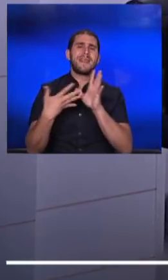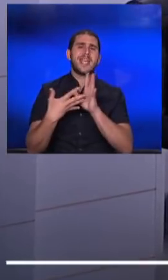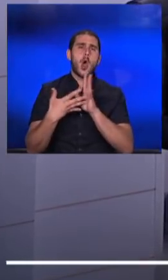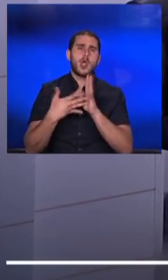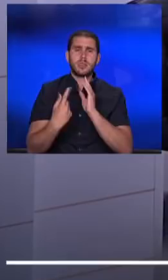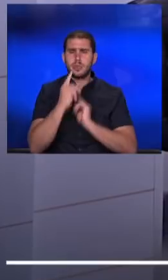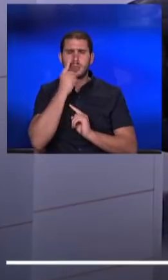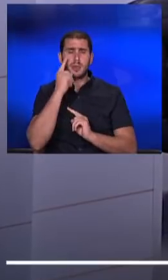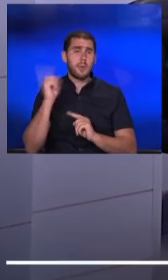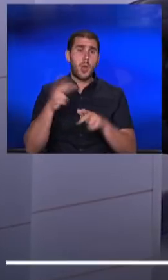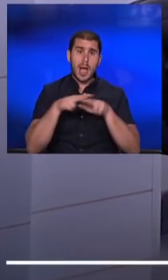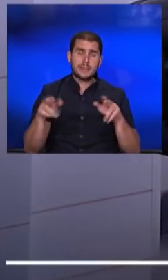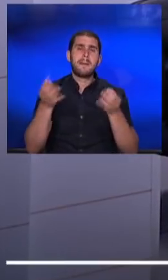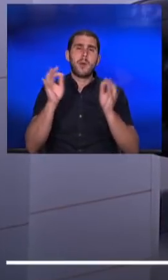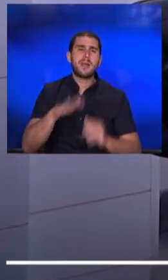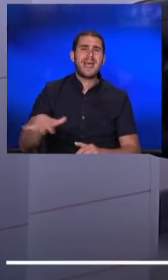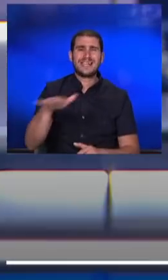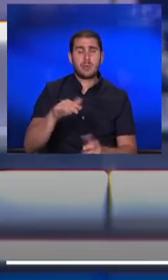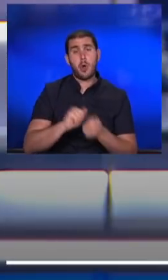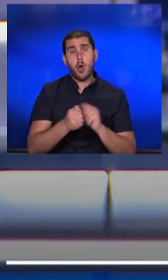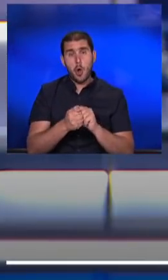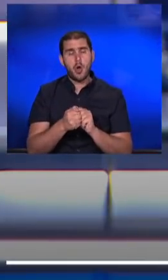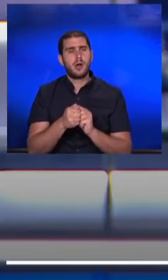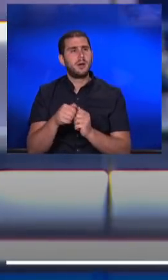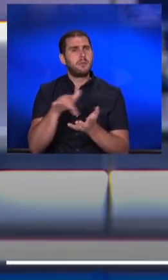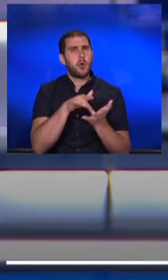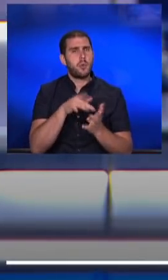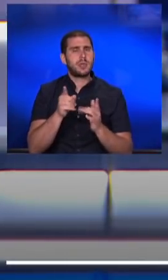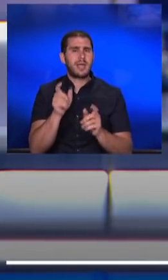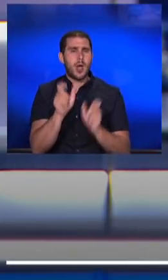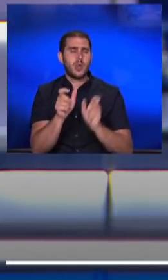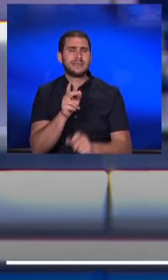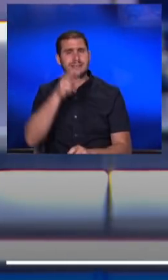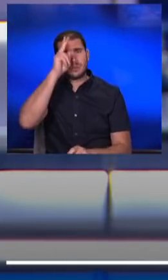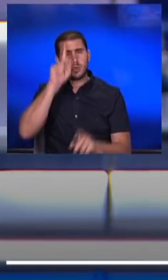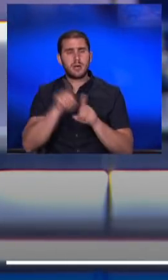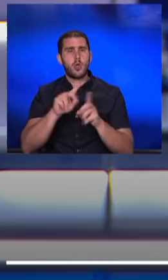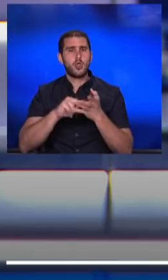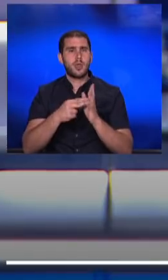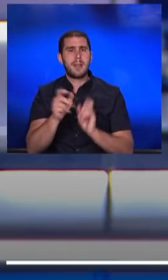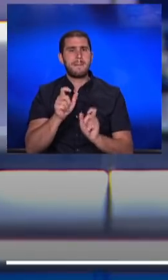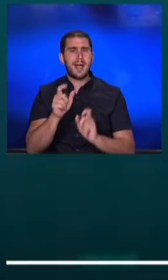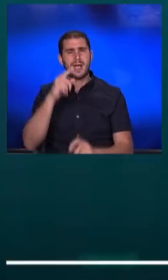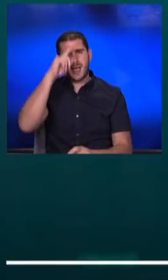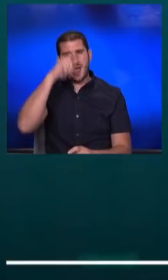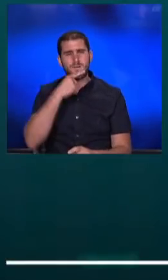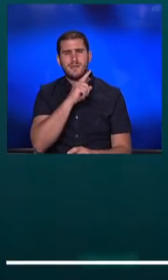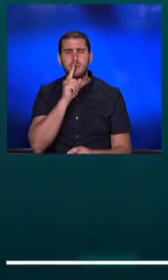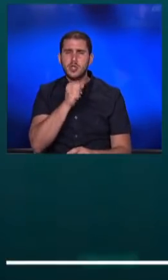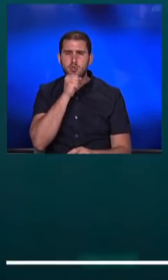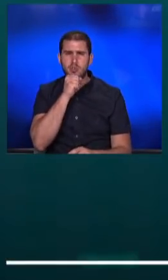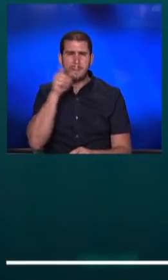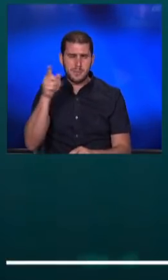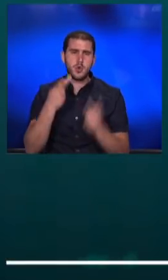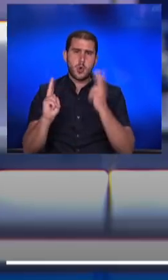הארץ בייחוד באזורים או כלפי אוכלוסיות של יחשבות אוכלוסיות בסיכון כמו תוכנית מגן אהבות ואימהות לקשישים שם יוגברו